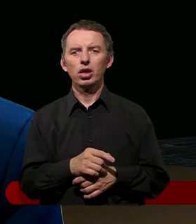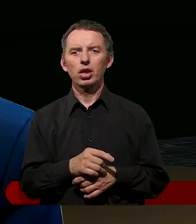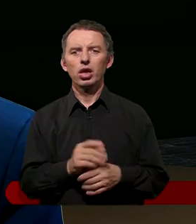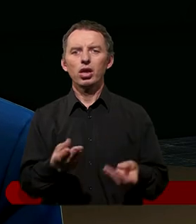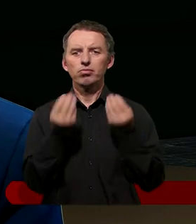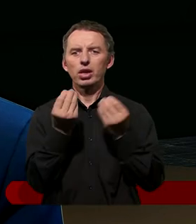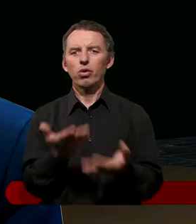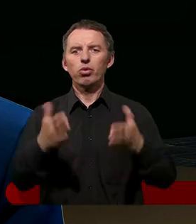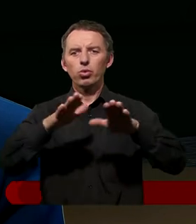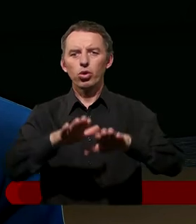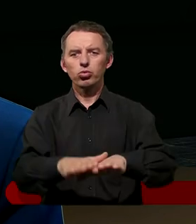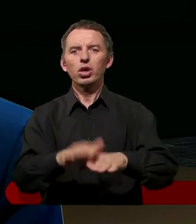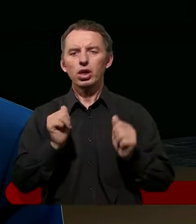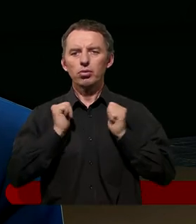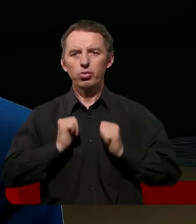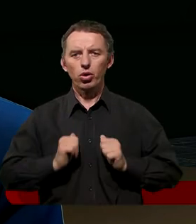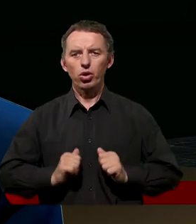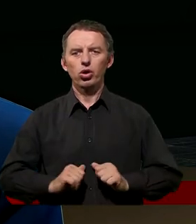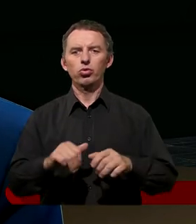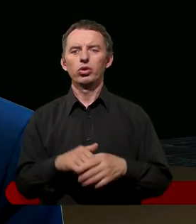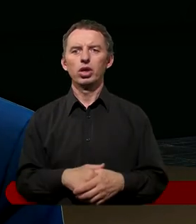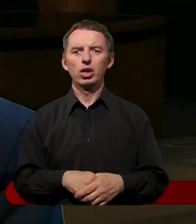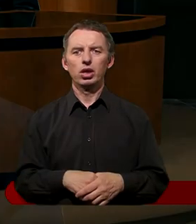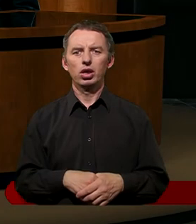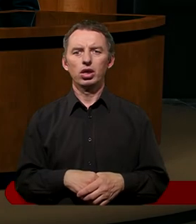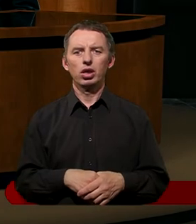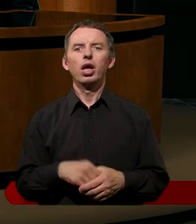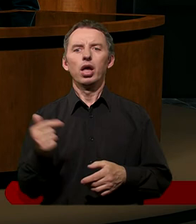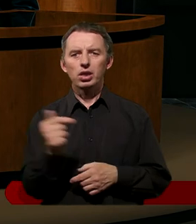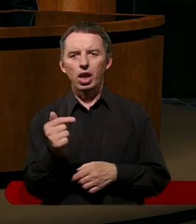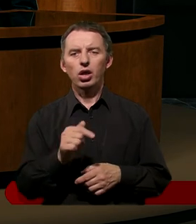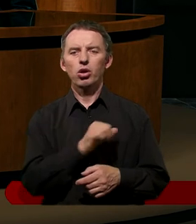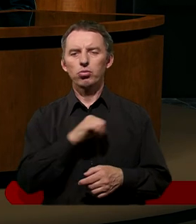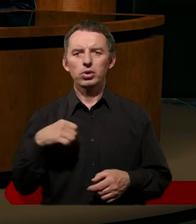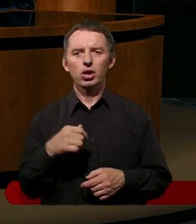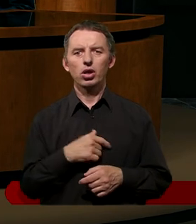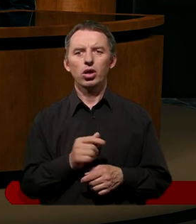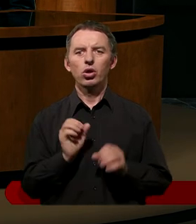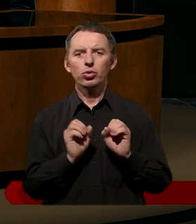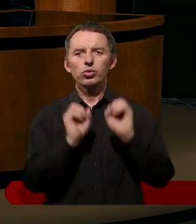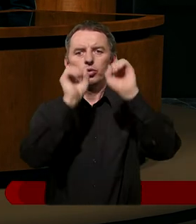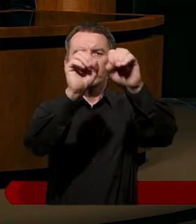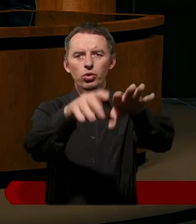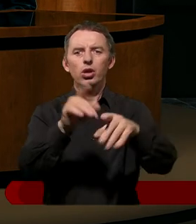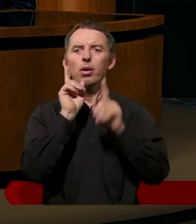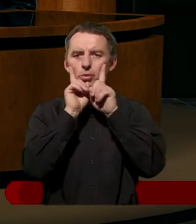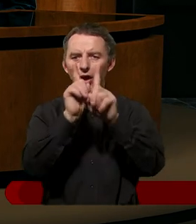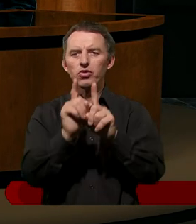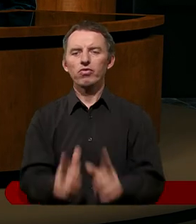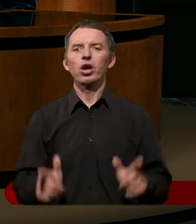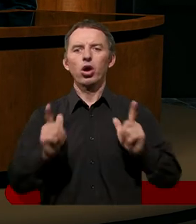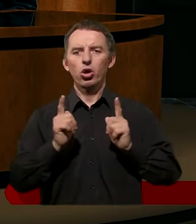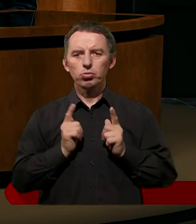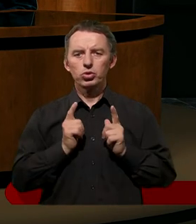wspaniałe błogosławieństwo i spokój serca. Należałoby sobie życzyć tego prawdziwego